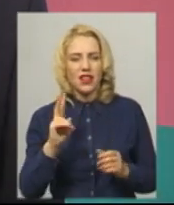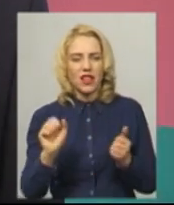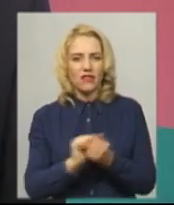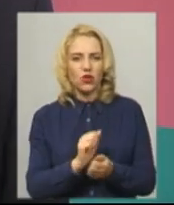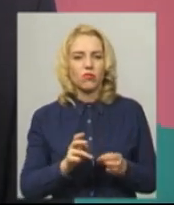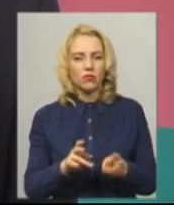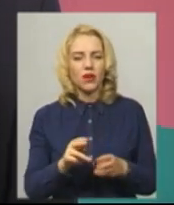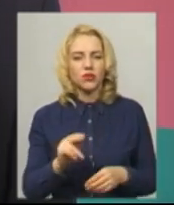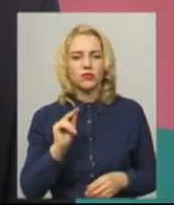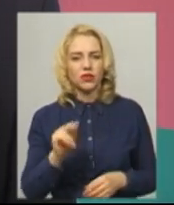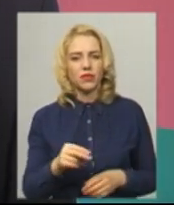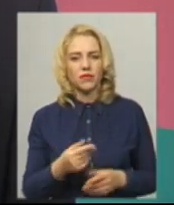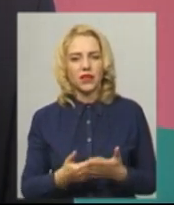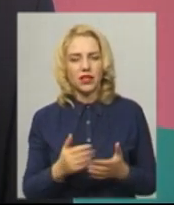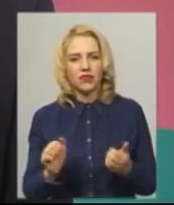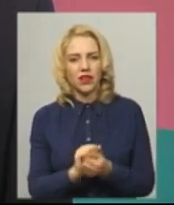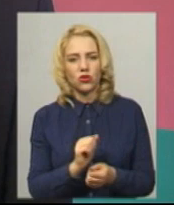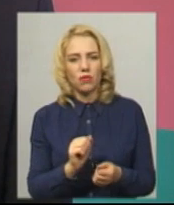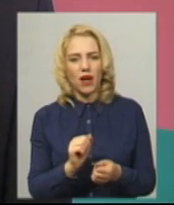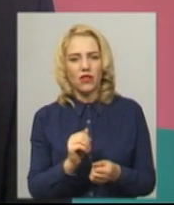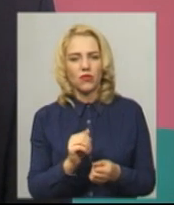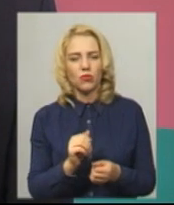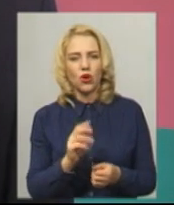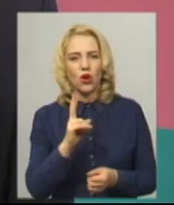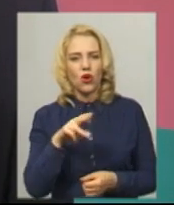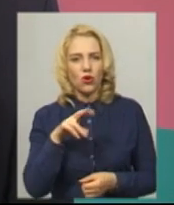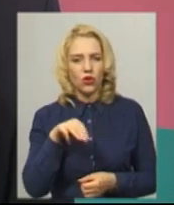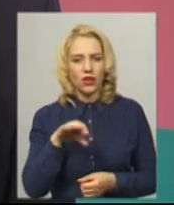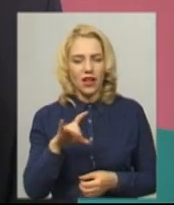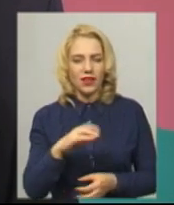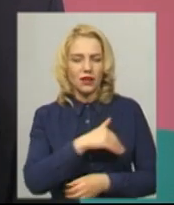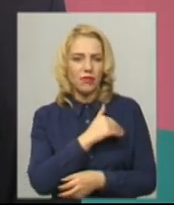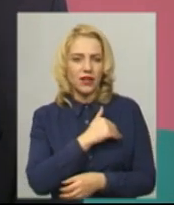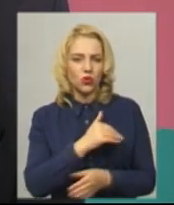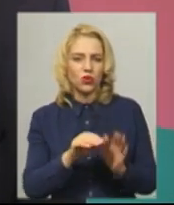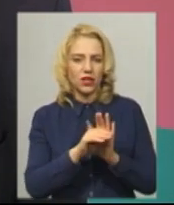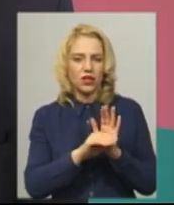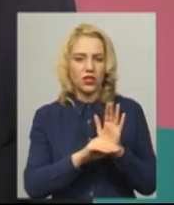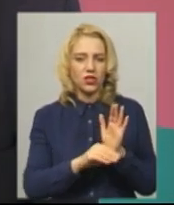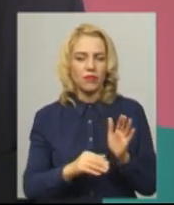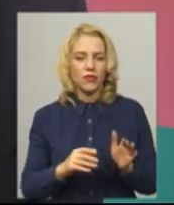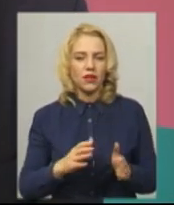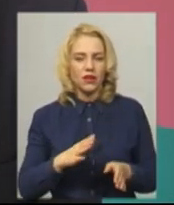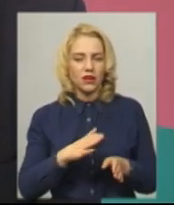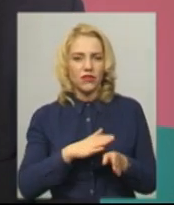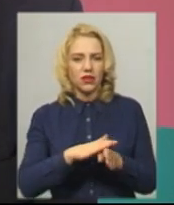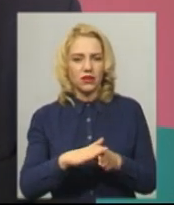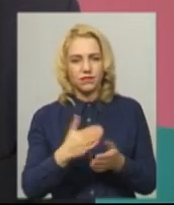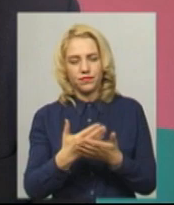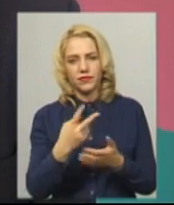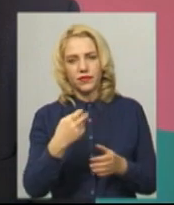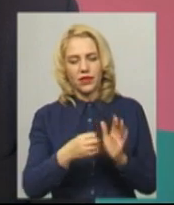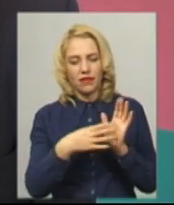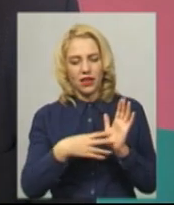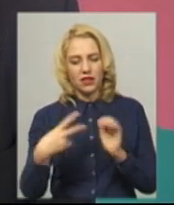всьому, що на твердопаленому котлі теплатурний режим витримується 19-20 градусів, а